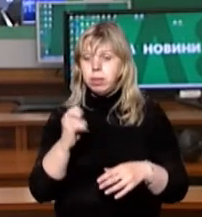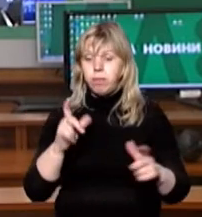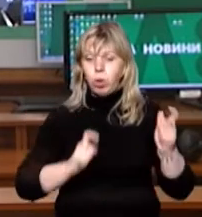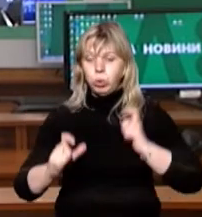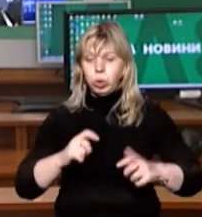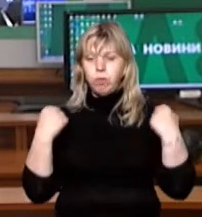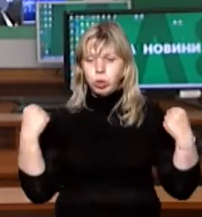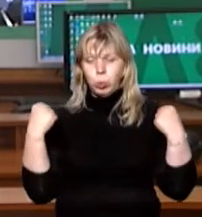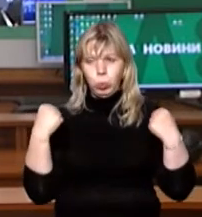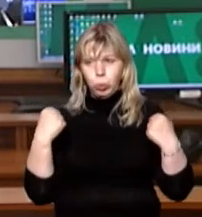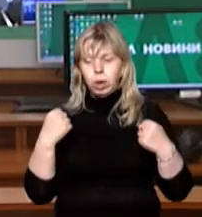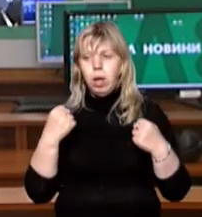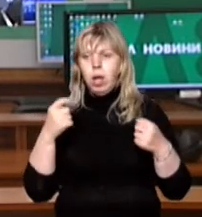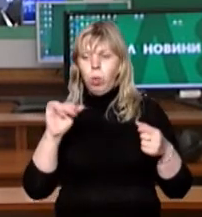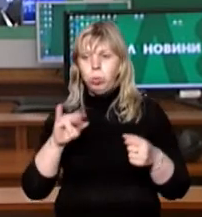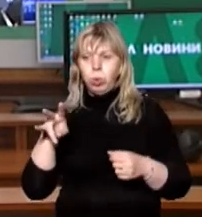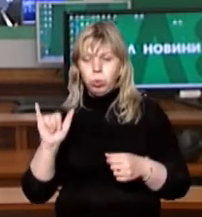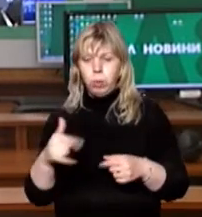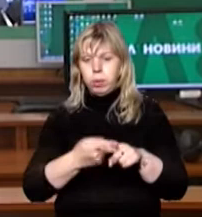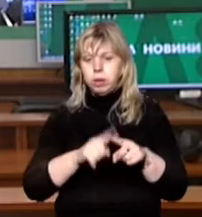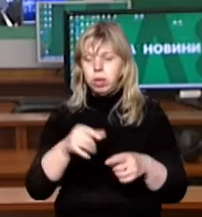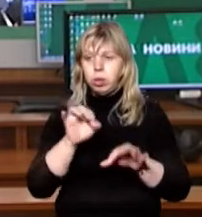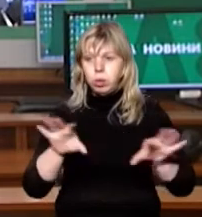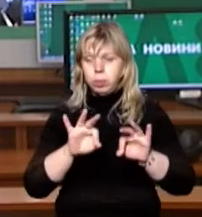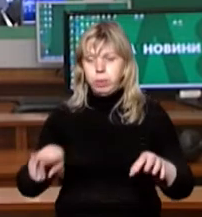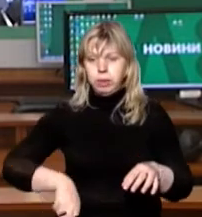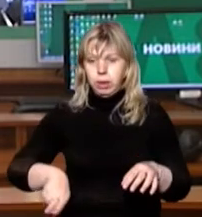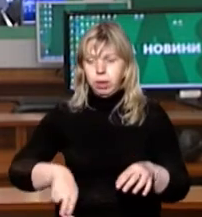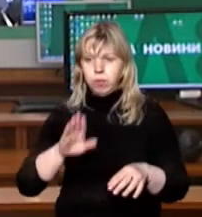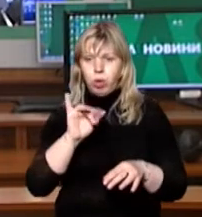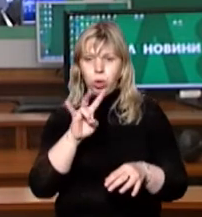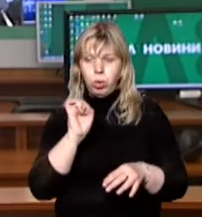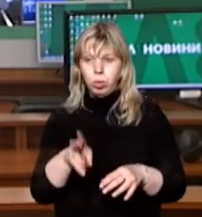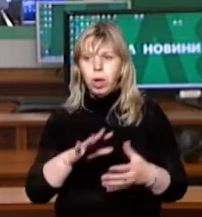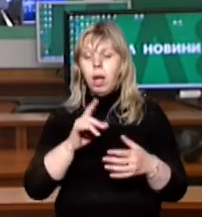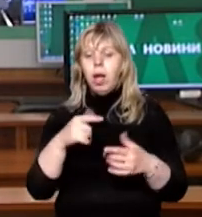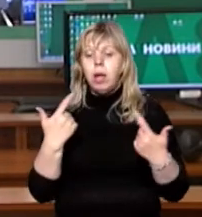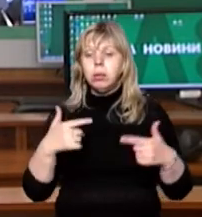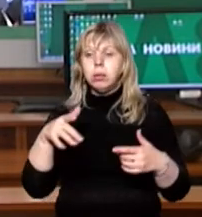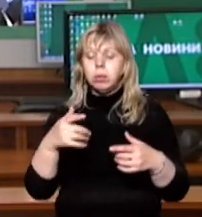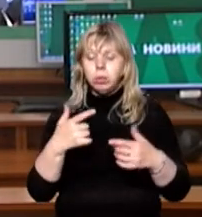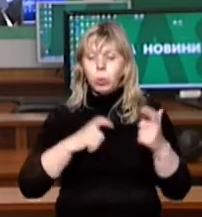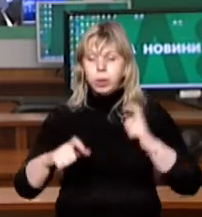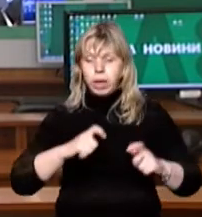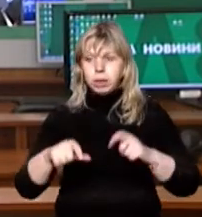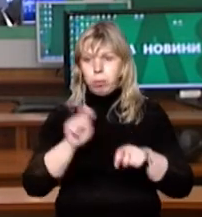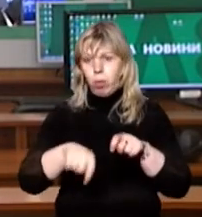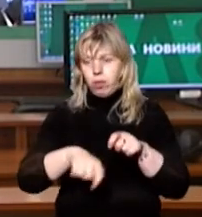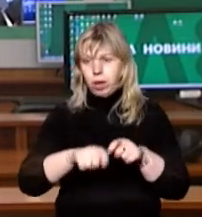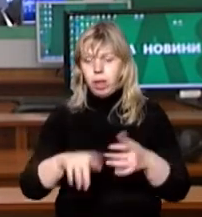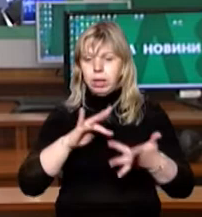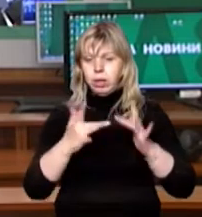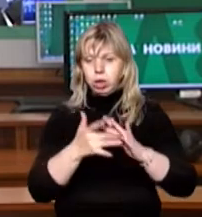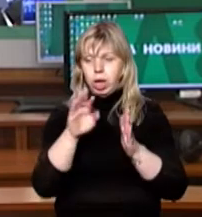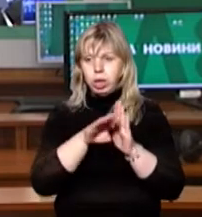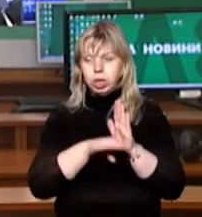факультеті здоров'я та фізичного виховання УЖНУ. Про це розповів декан Іван Миронюк. Теоретичні знання студентів перевіряли в онлайн